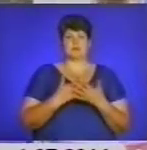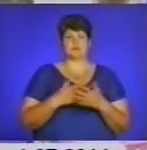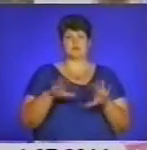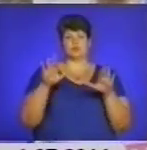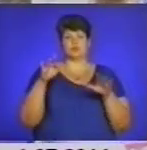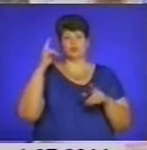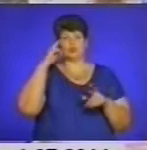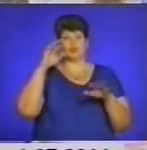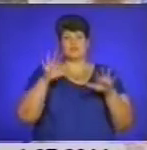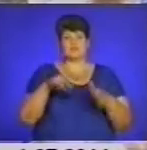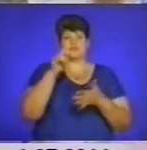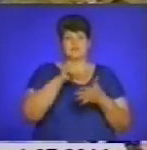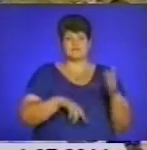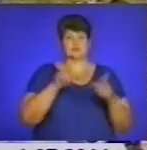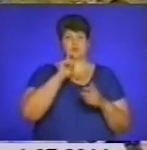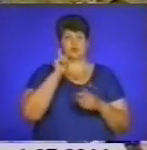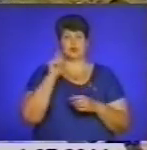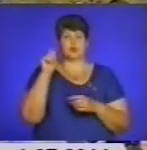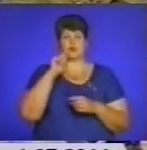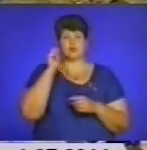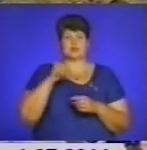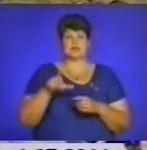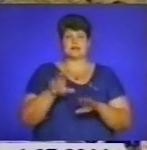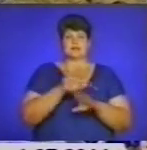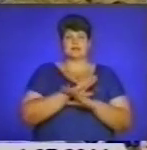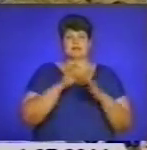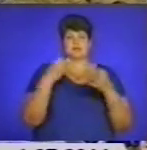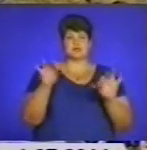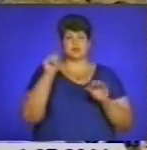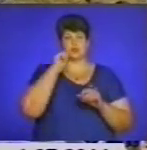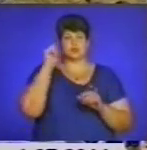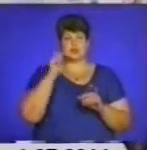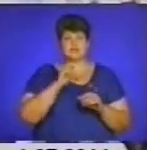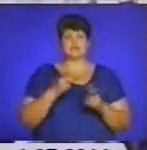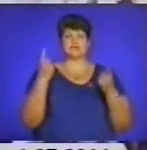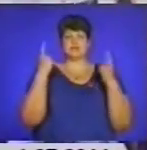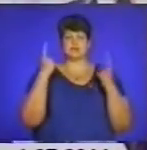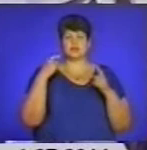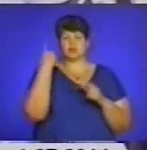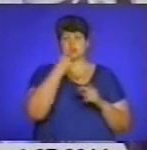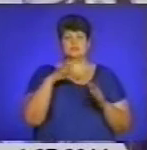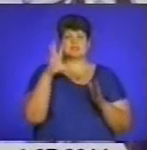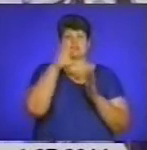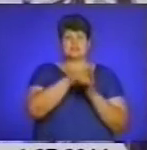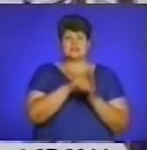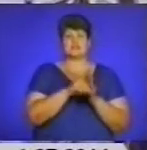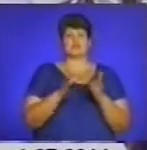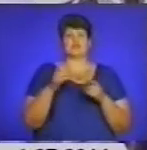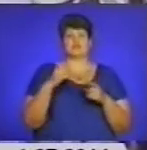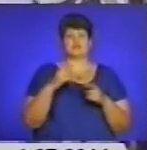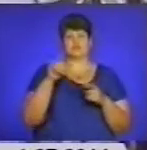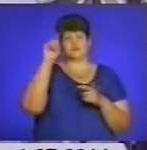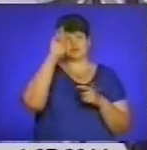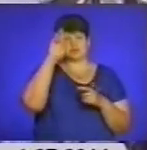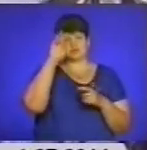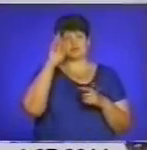вірність ідеалам молодих українців, які полягли в бою за незалежність України, та вагомий особистий внесок у розвиток державотворчих процесів,